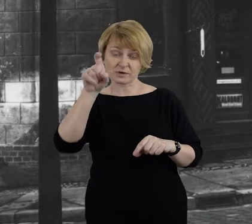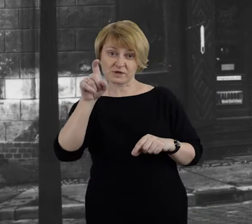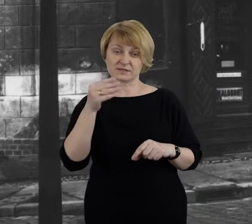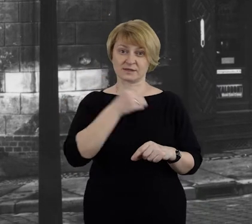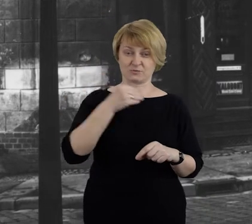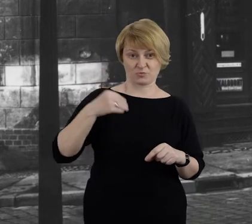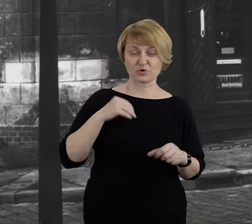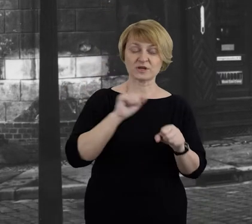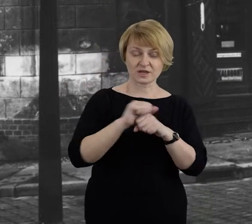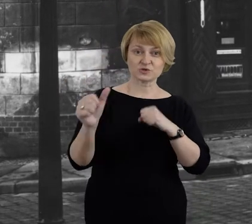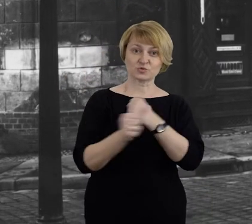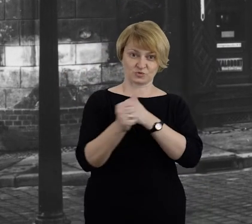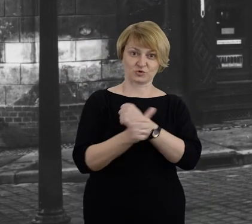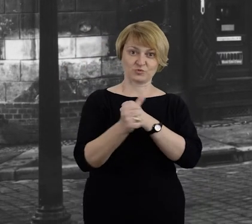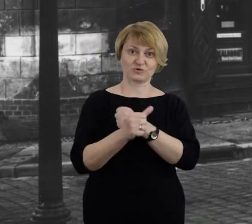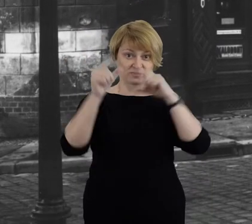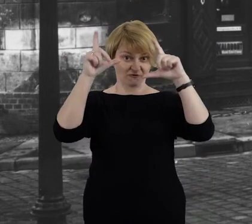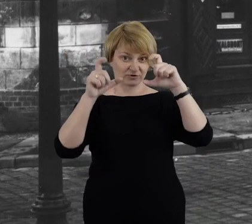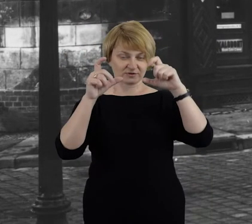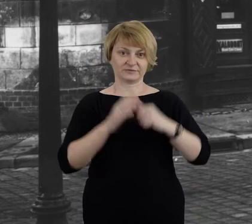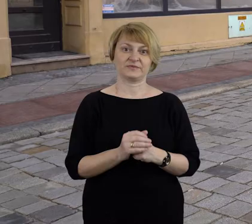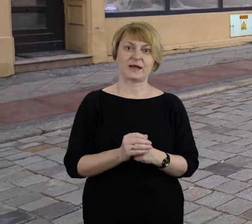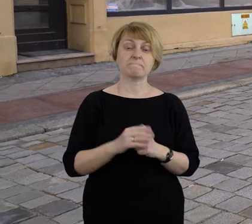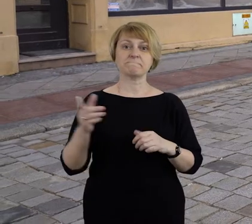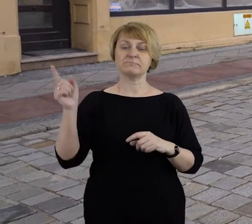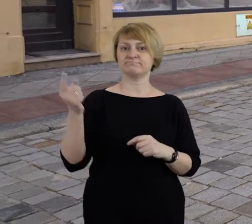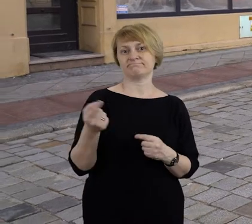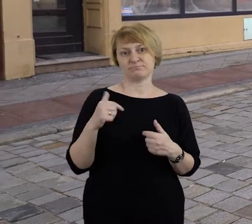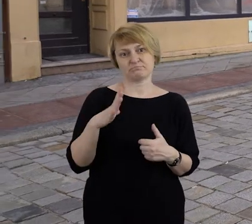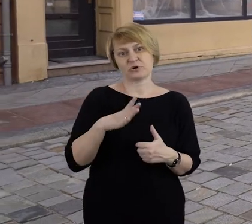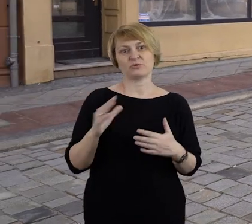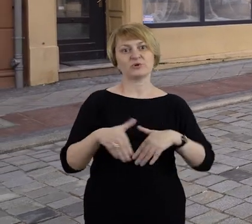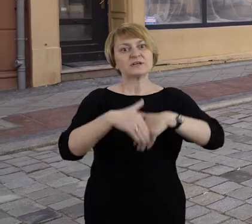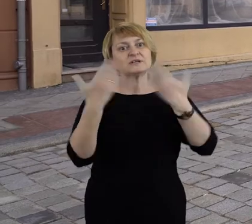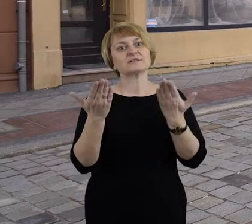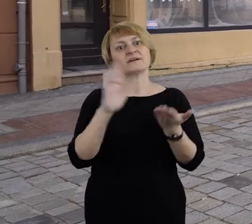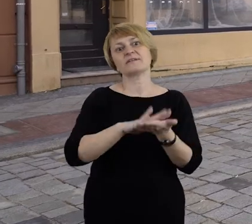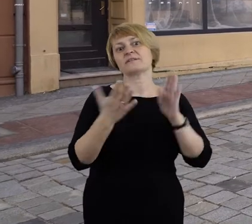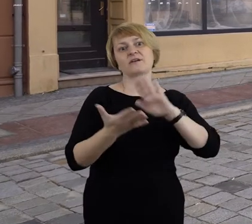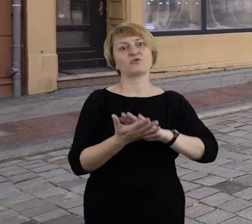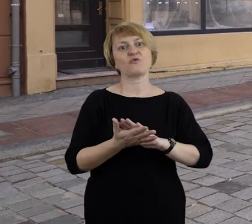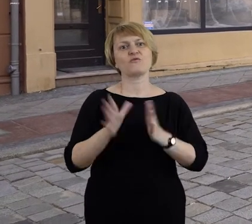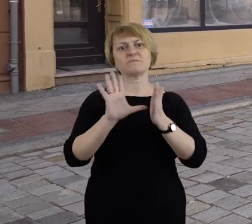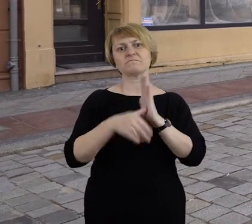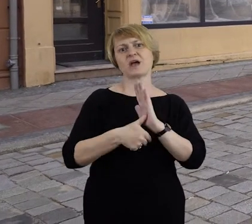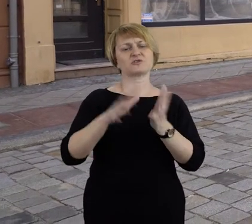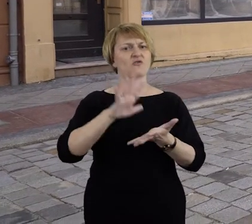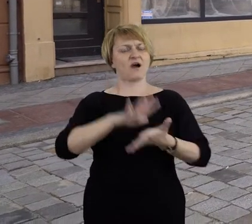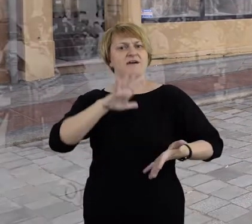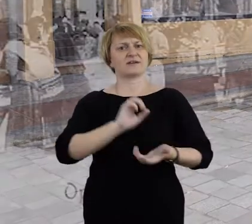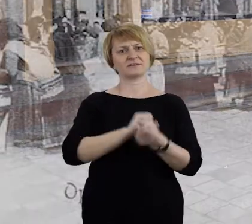niemieckim, co dokumentuje fotografia. W dzień targowy miasto jakby zmieniało swój charakter.